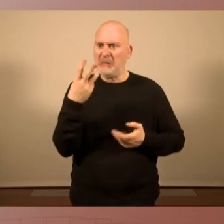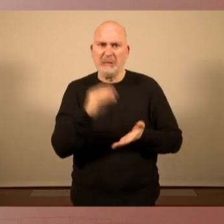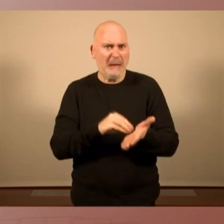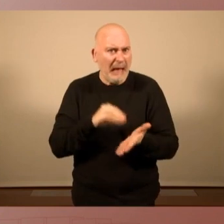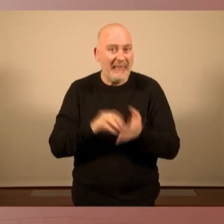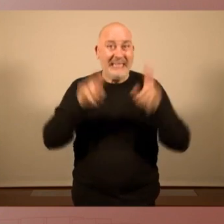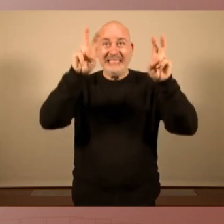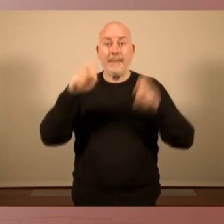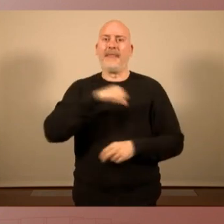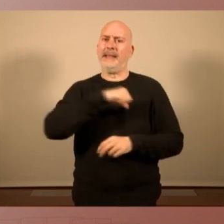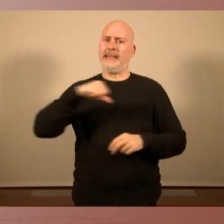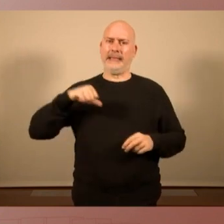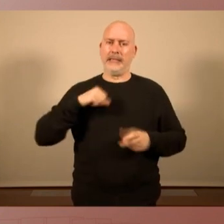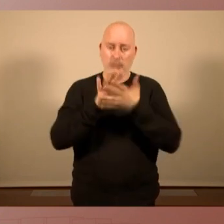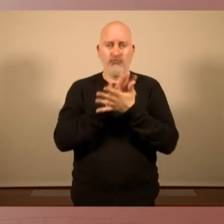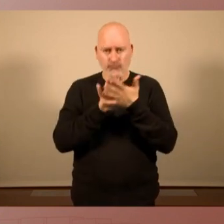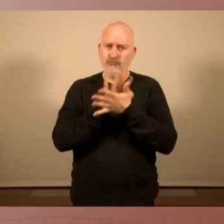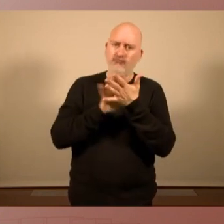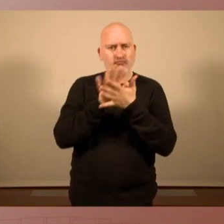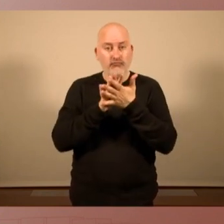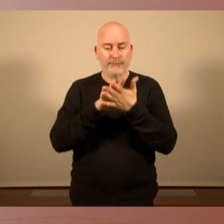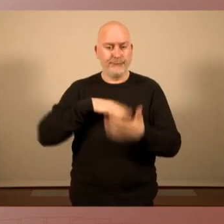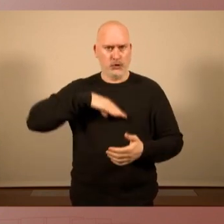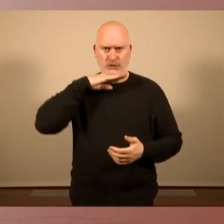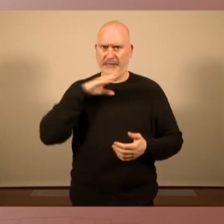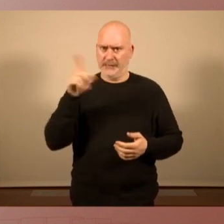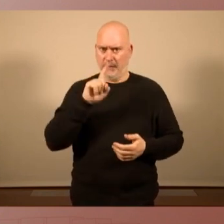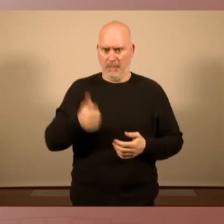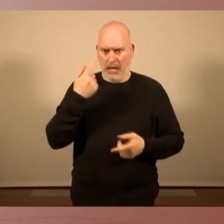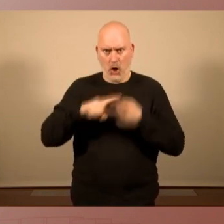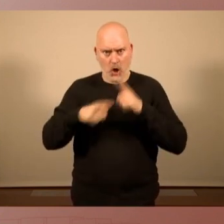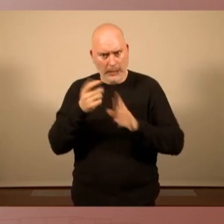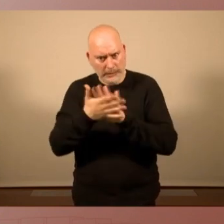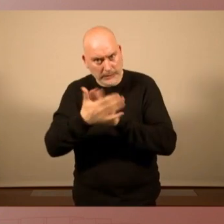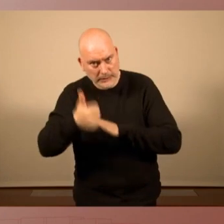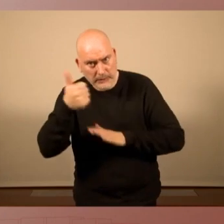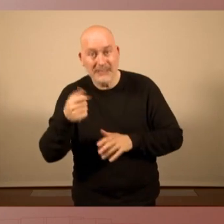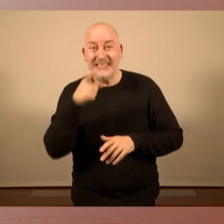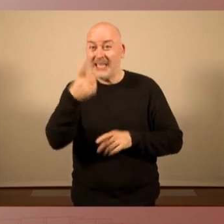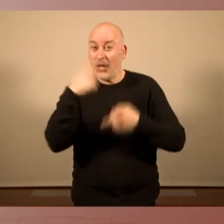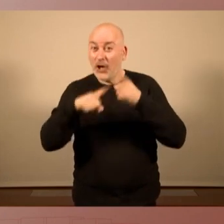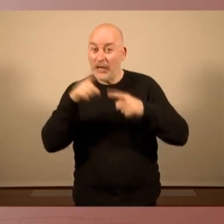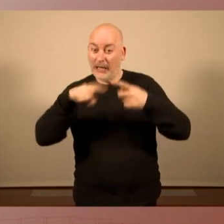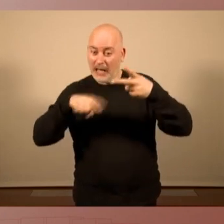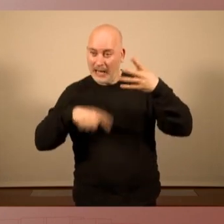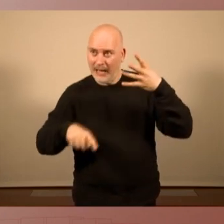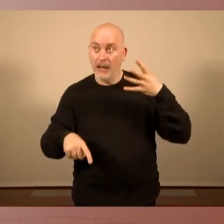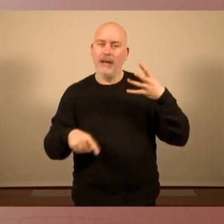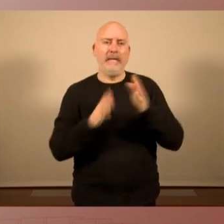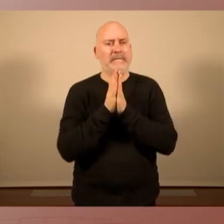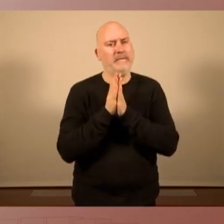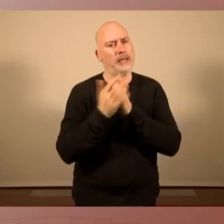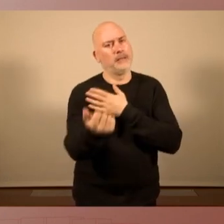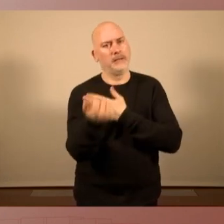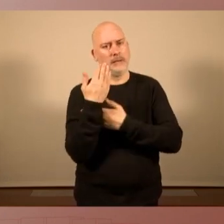independentista i a nosaltres ens sembli insuficient, sí que els demanem que tots aquells dissensos ens els puguin fer arribar